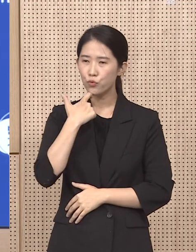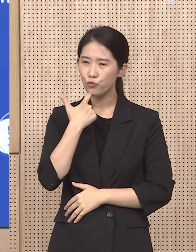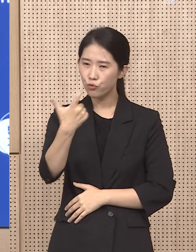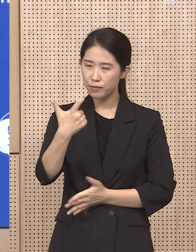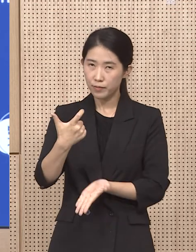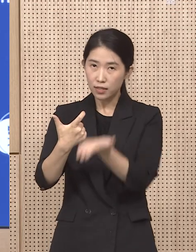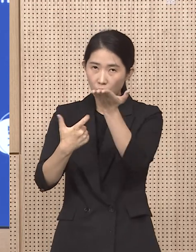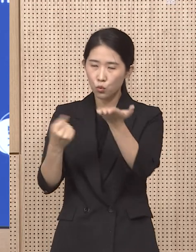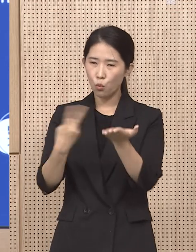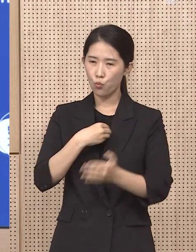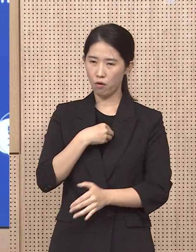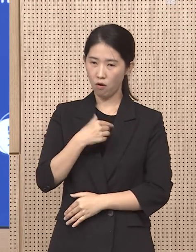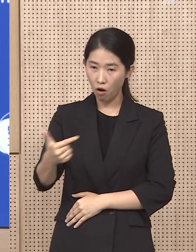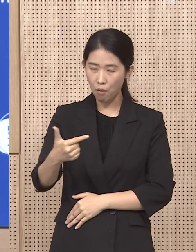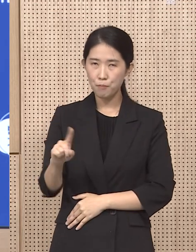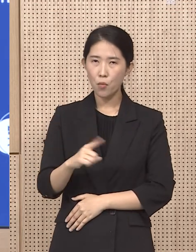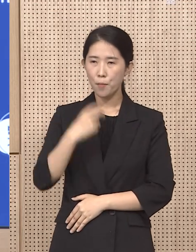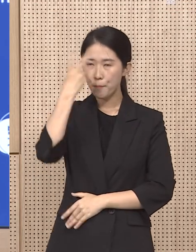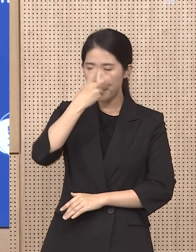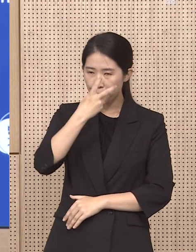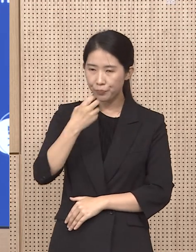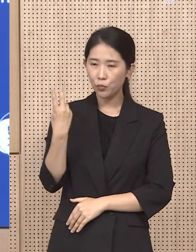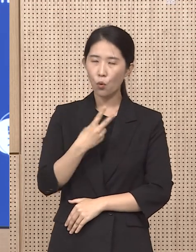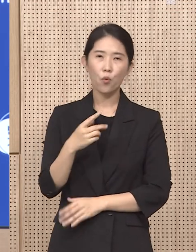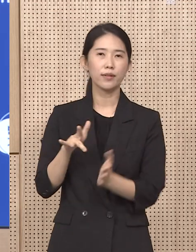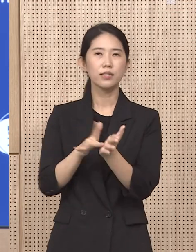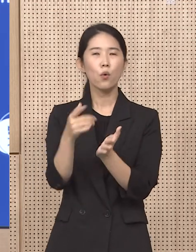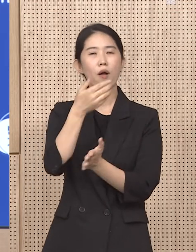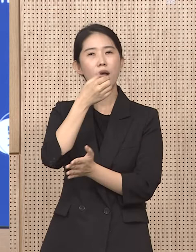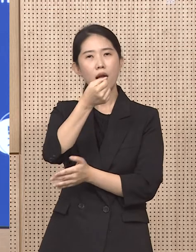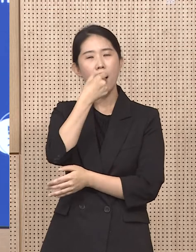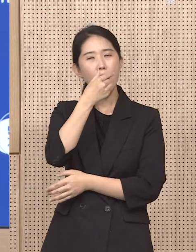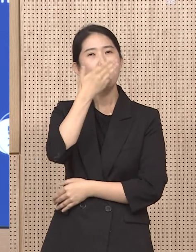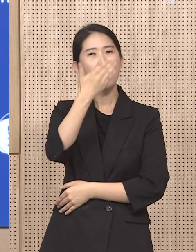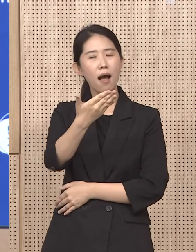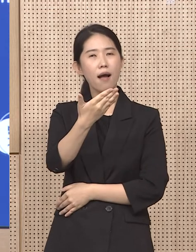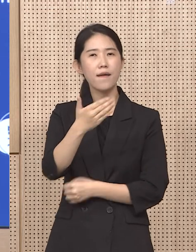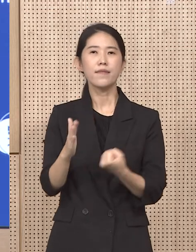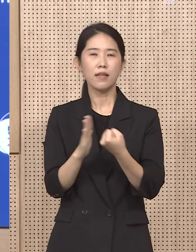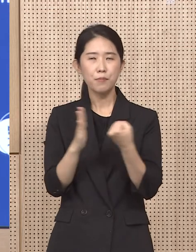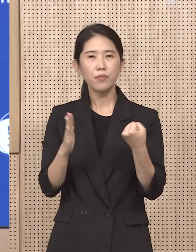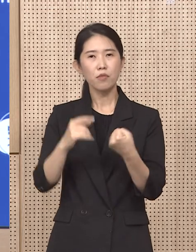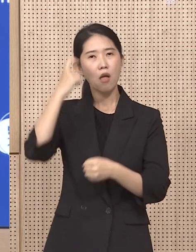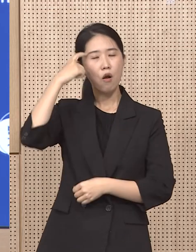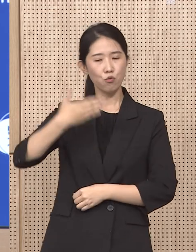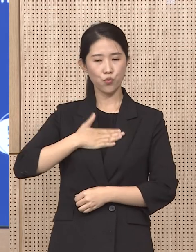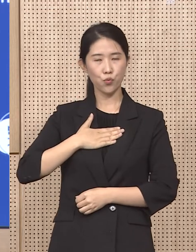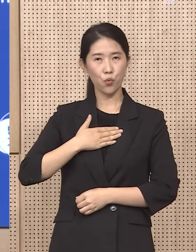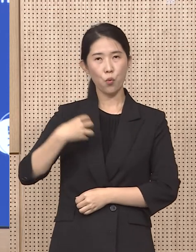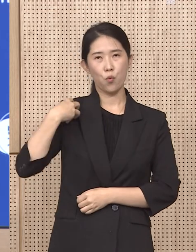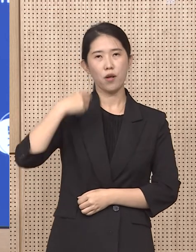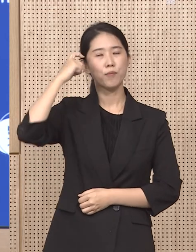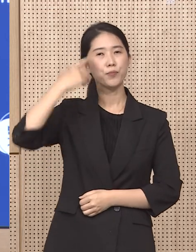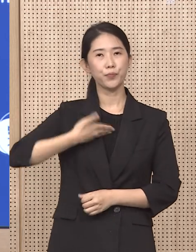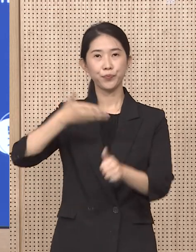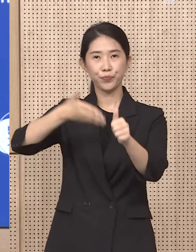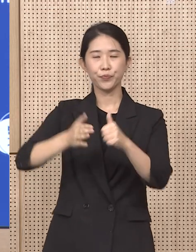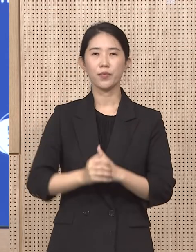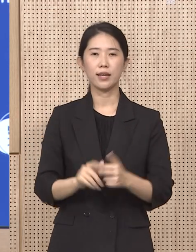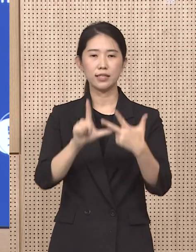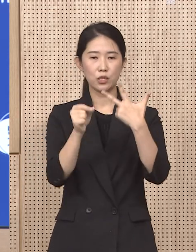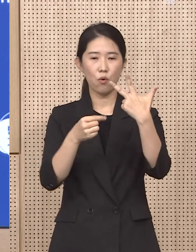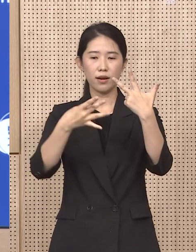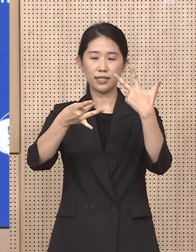경우 진료와 함께 치료제 복용 가능 여부에 대해서도 반드시 의사에 대해 적극적으로 문의해 주시기 바랍니다. 체들